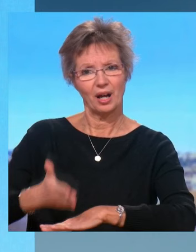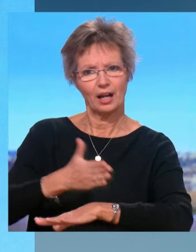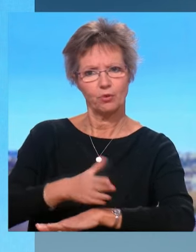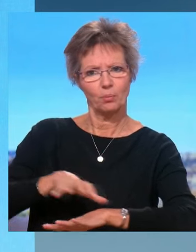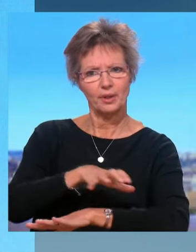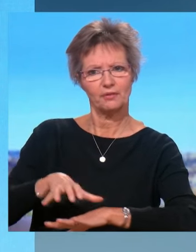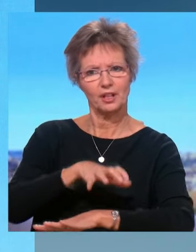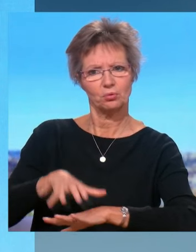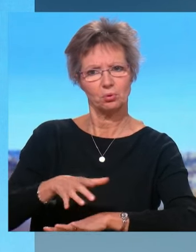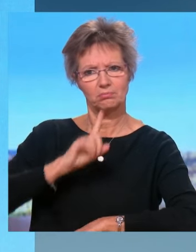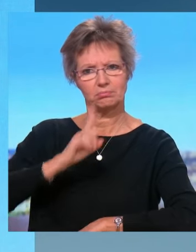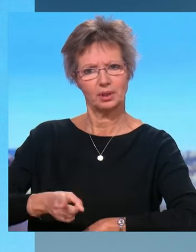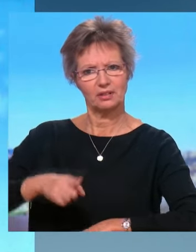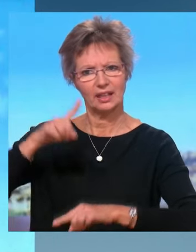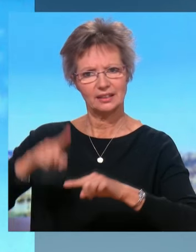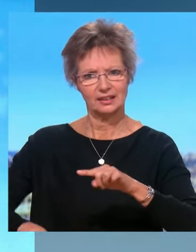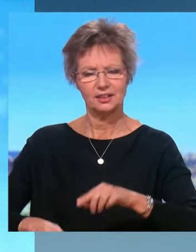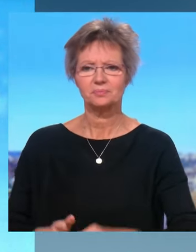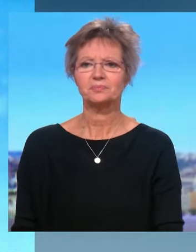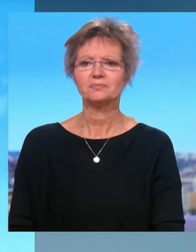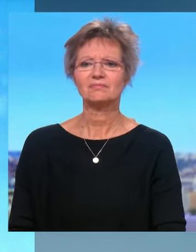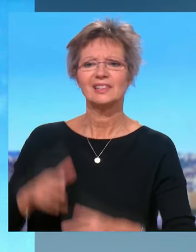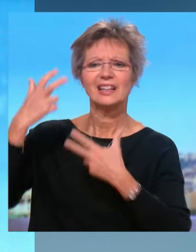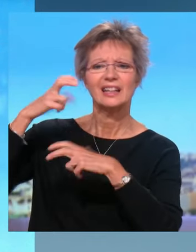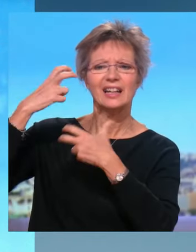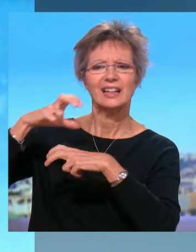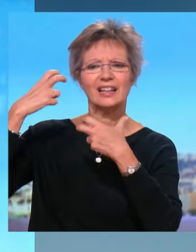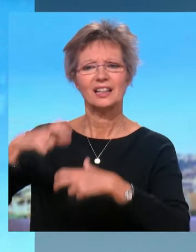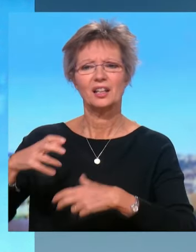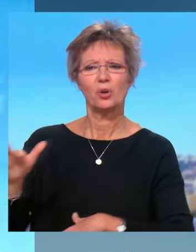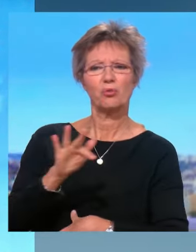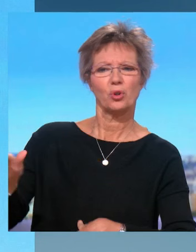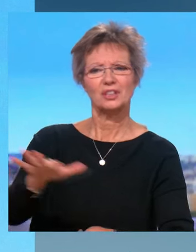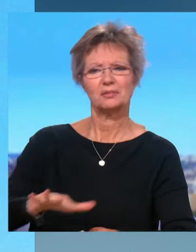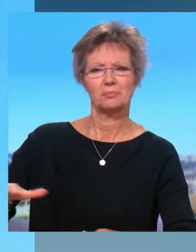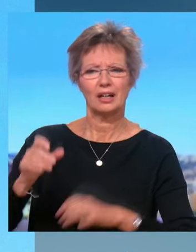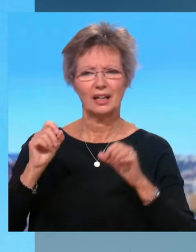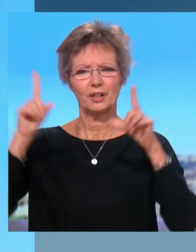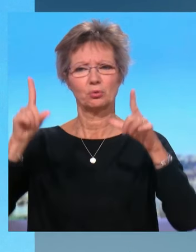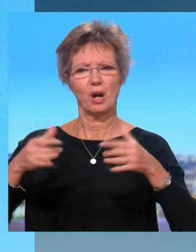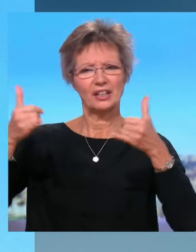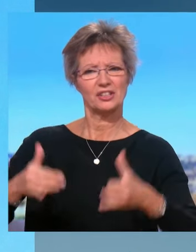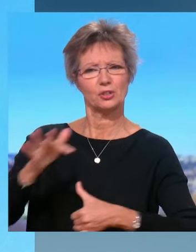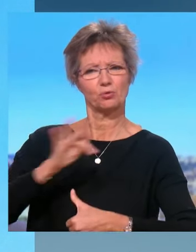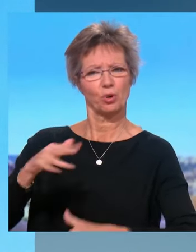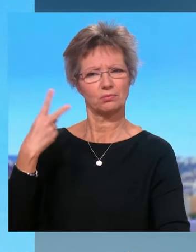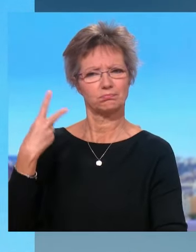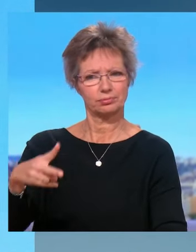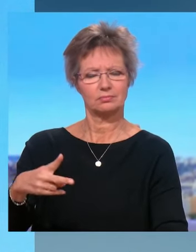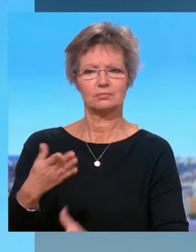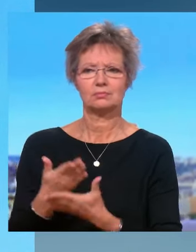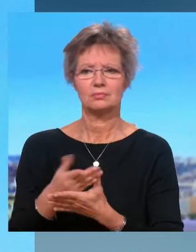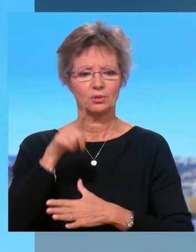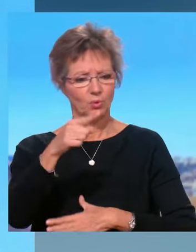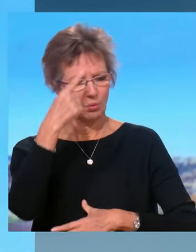un premier temps par le préfet de police. Parmi les slogans scandés, je cite, Français, réveille-toi, tu es ici, chez toi ». Qu'est-ce